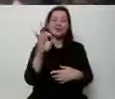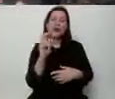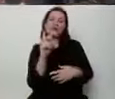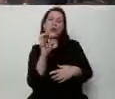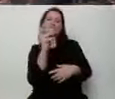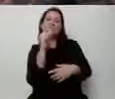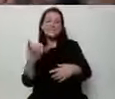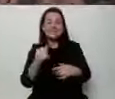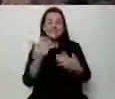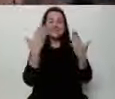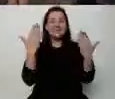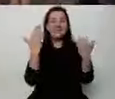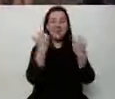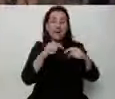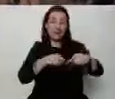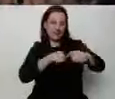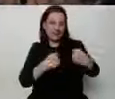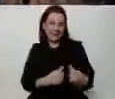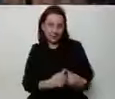serdecznie.